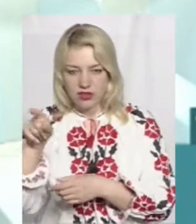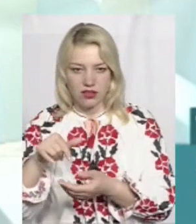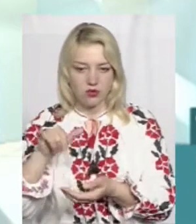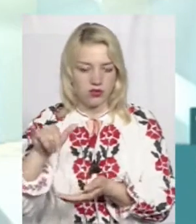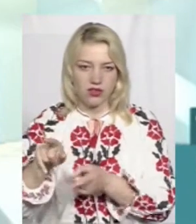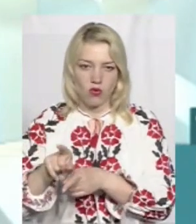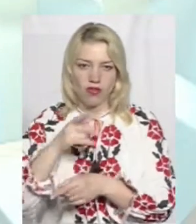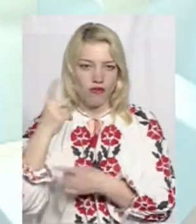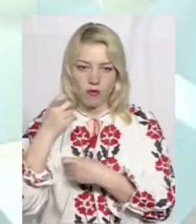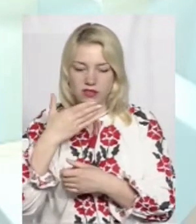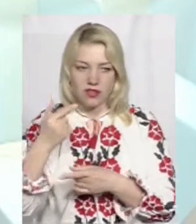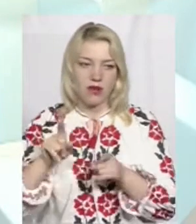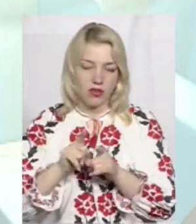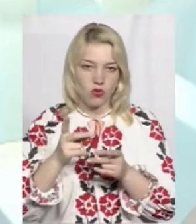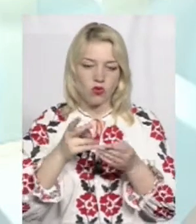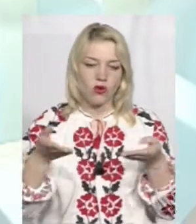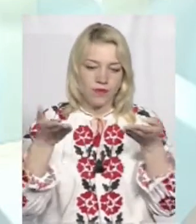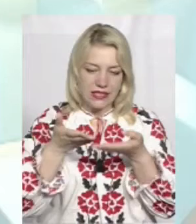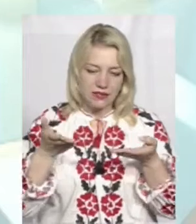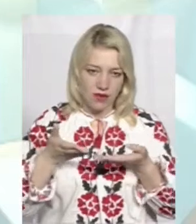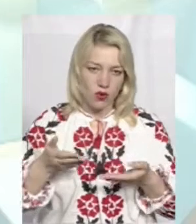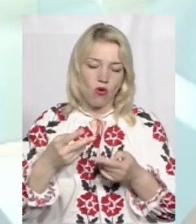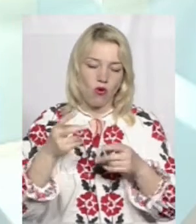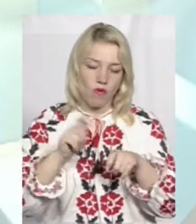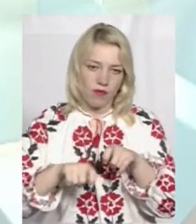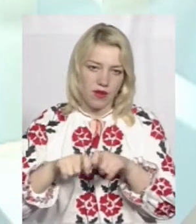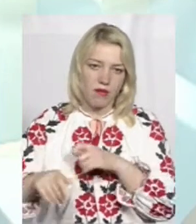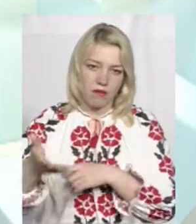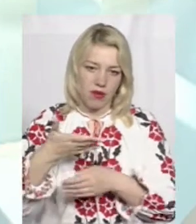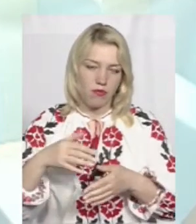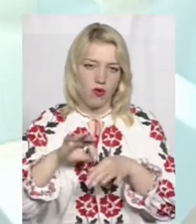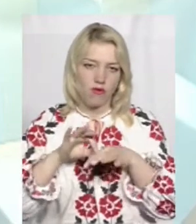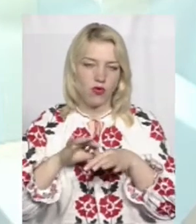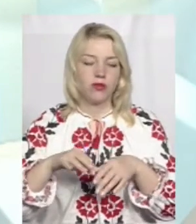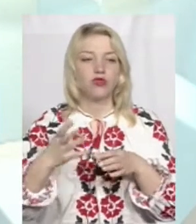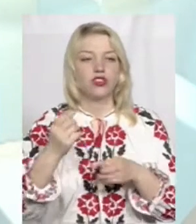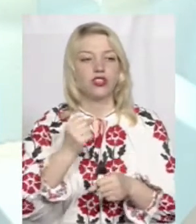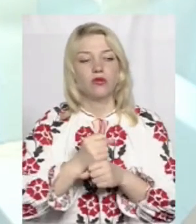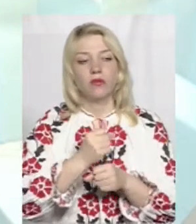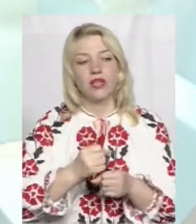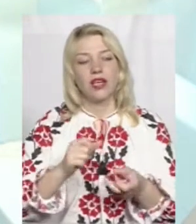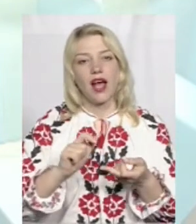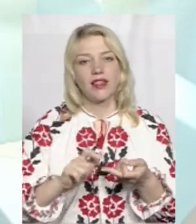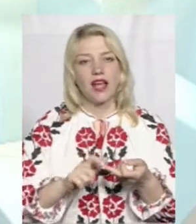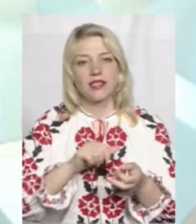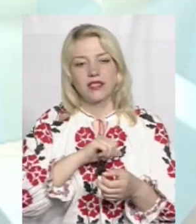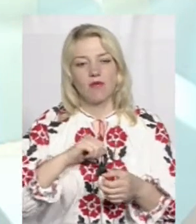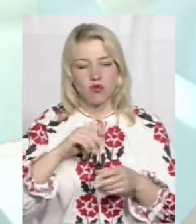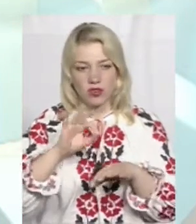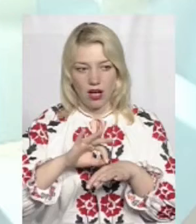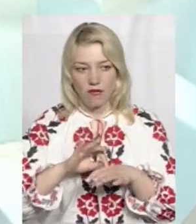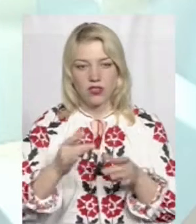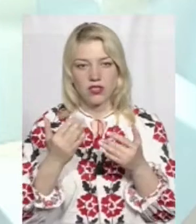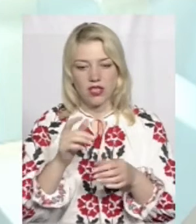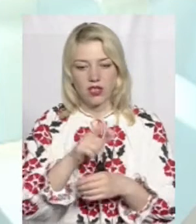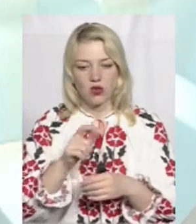інформацій нема. Через таку звірку ми проводили. Крім того, ми робили ще аналіз самої захворюваності.